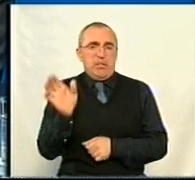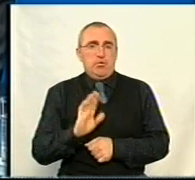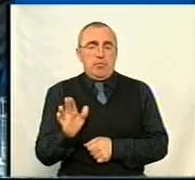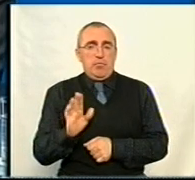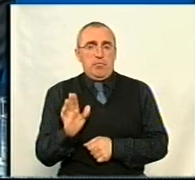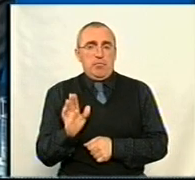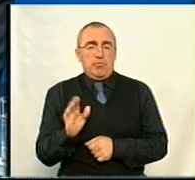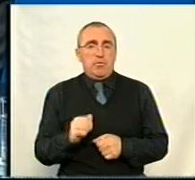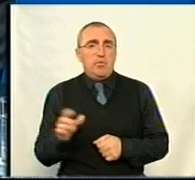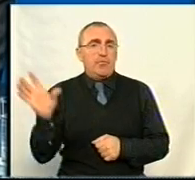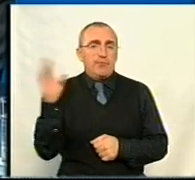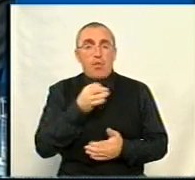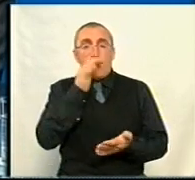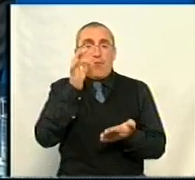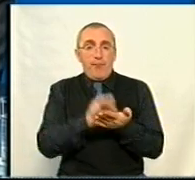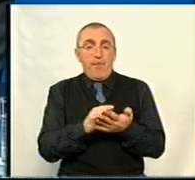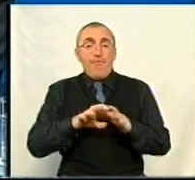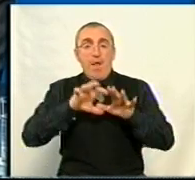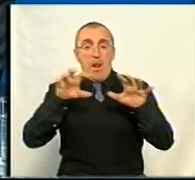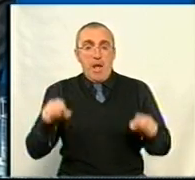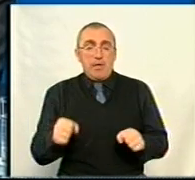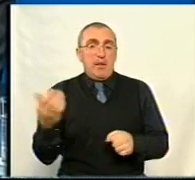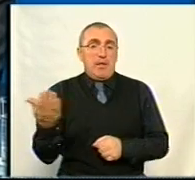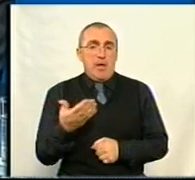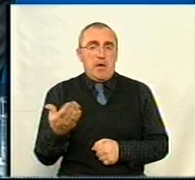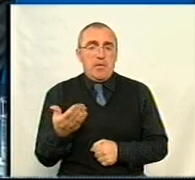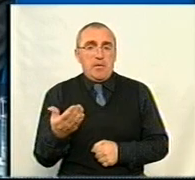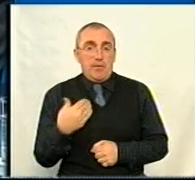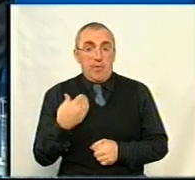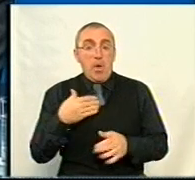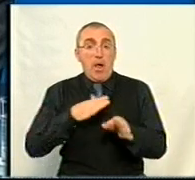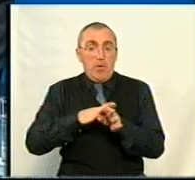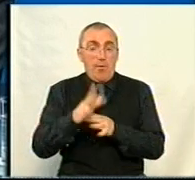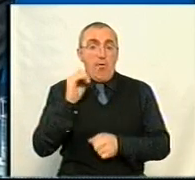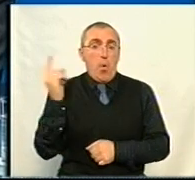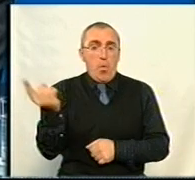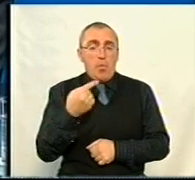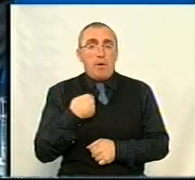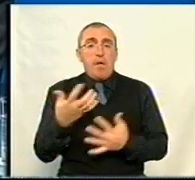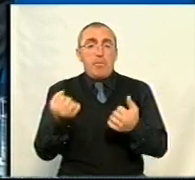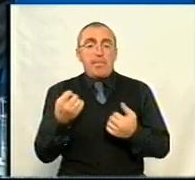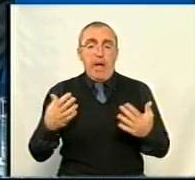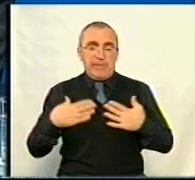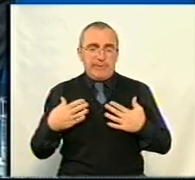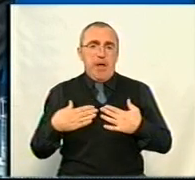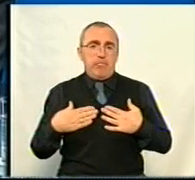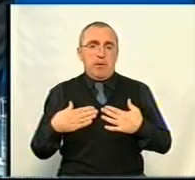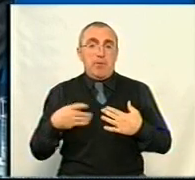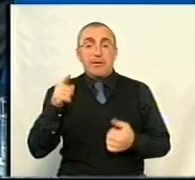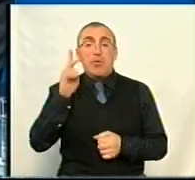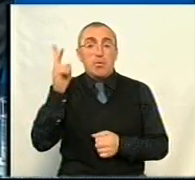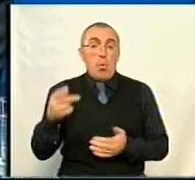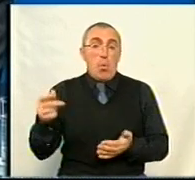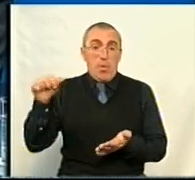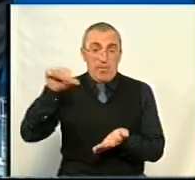всю відповідальність влади, яку я реалізовую в області, я беру на себе. Тому ті, хто